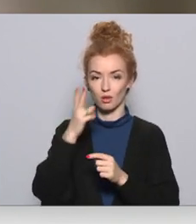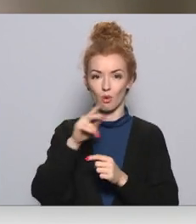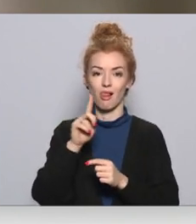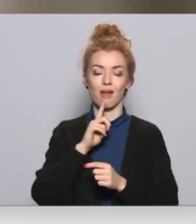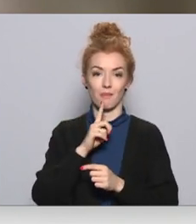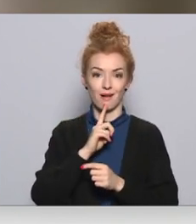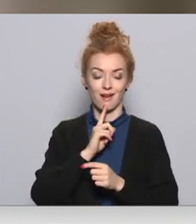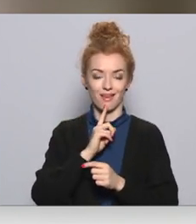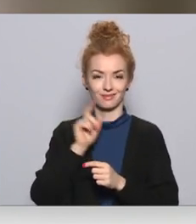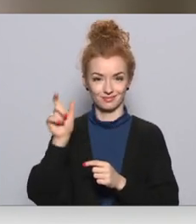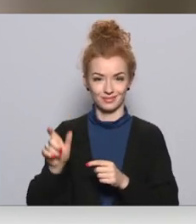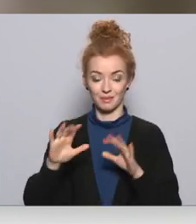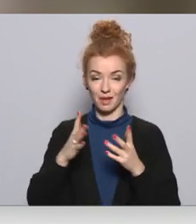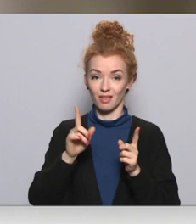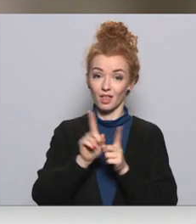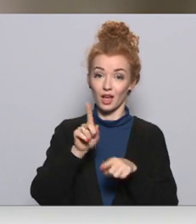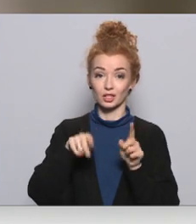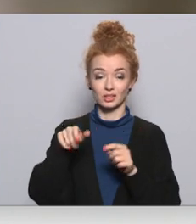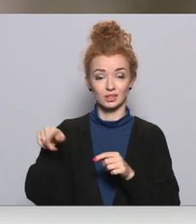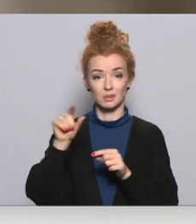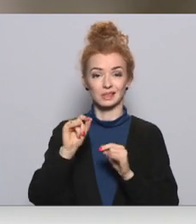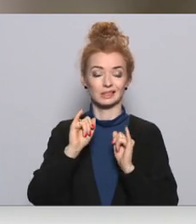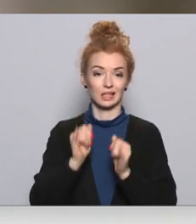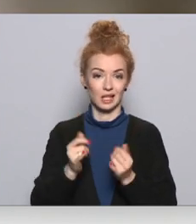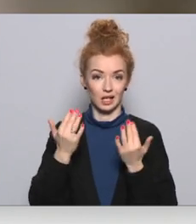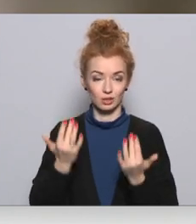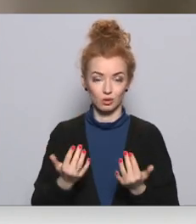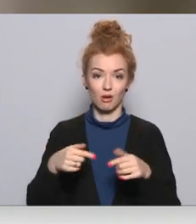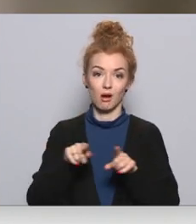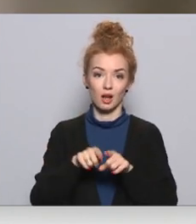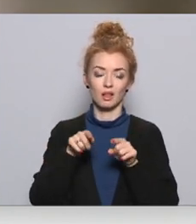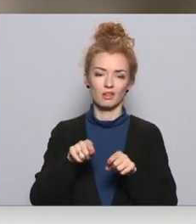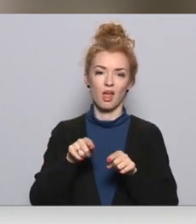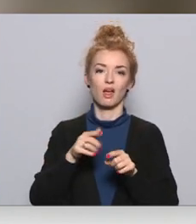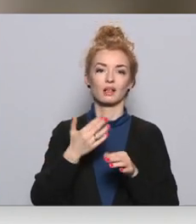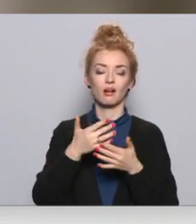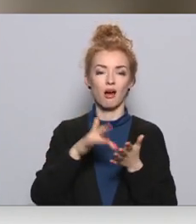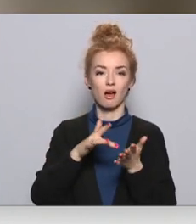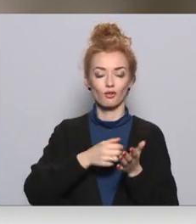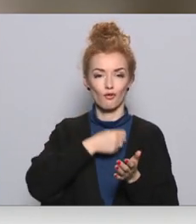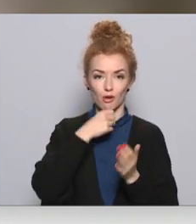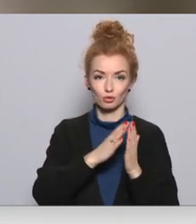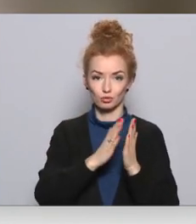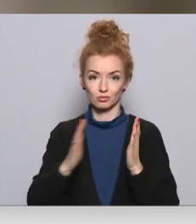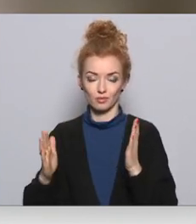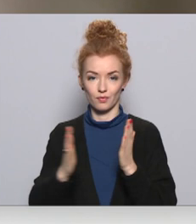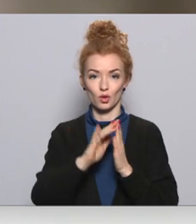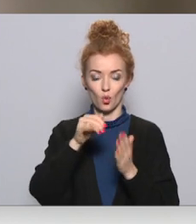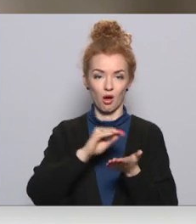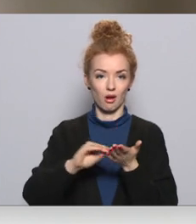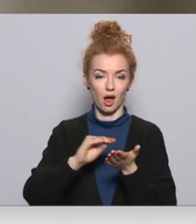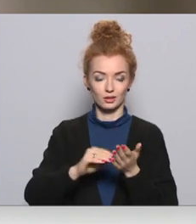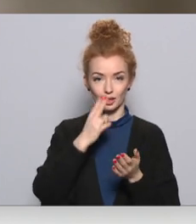jāatdzīst. Bet ir arī cilvēki, kuriem veids sliktāk. Protams, šeit arī tas vecuma faktors svarīgs, jo diktāta raksta